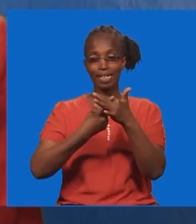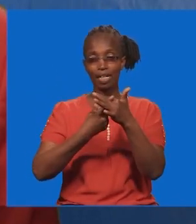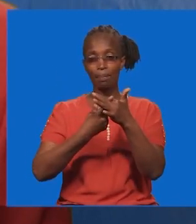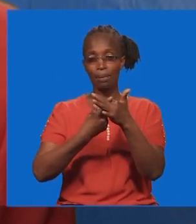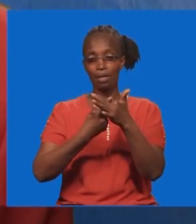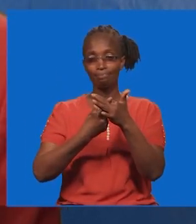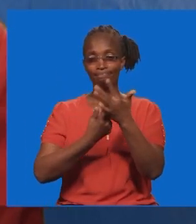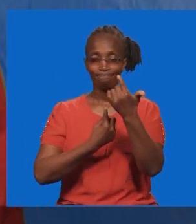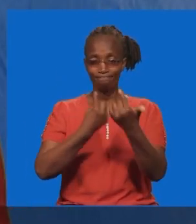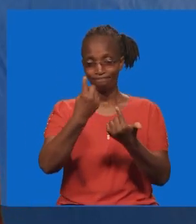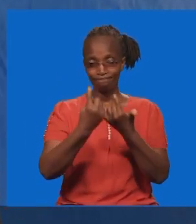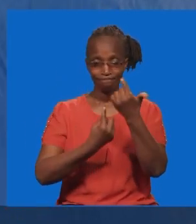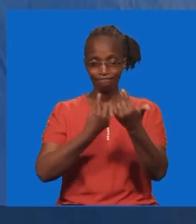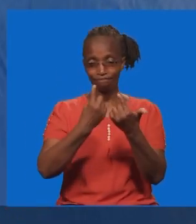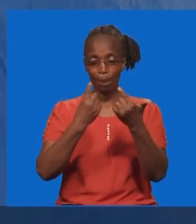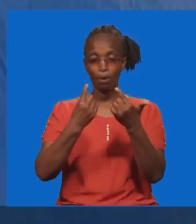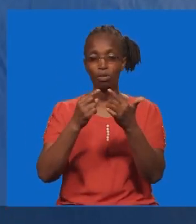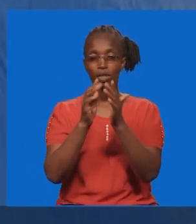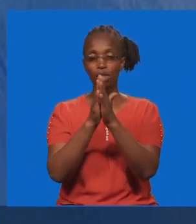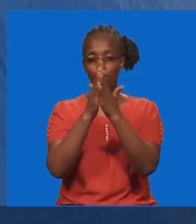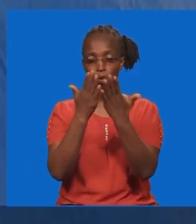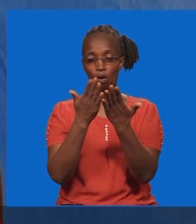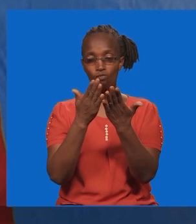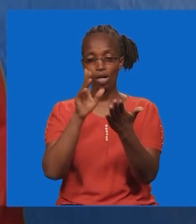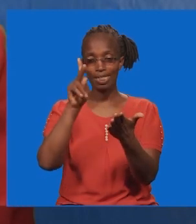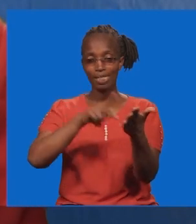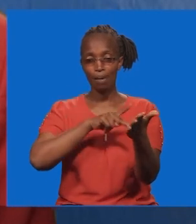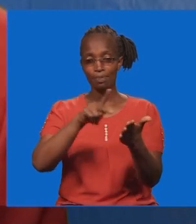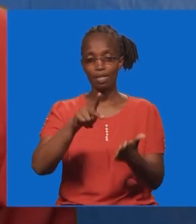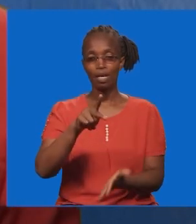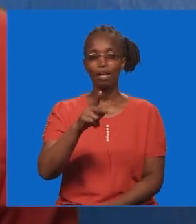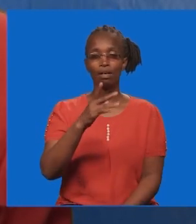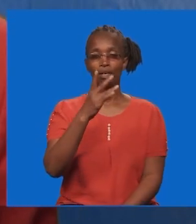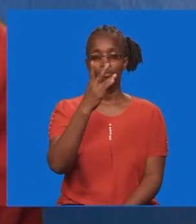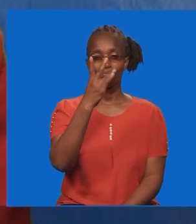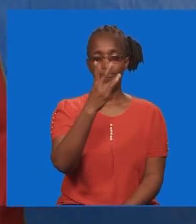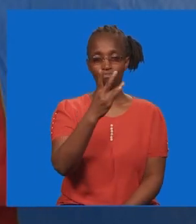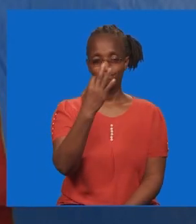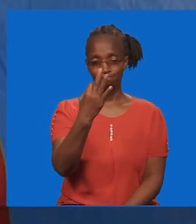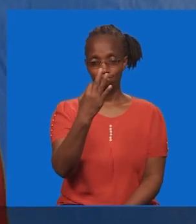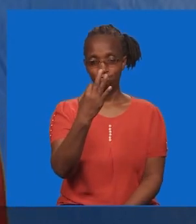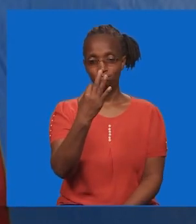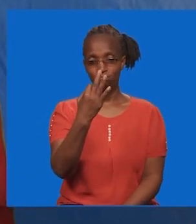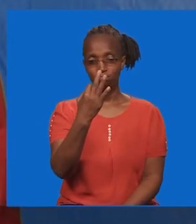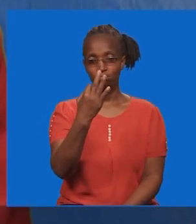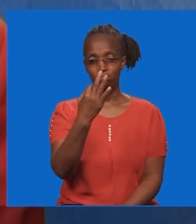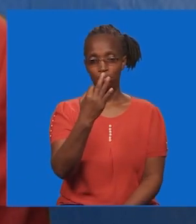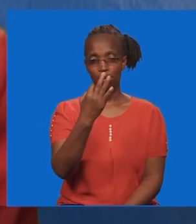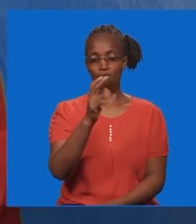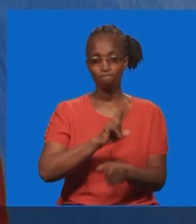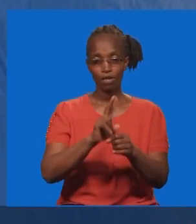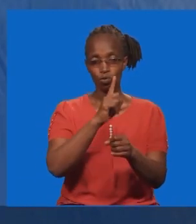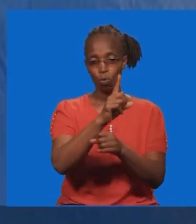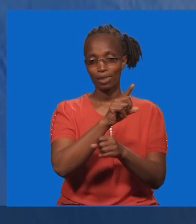kusema kitabu chazaburi harubahini, mstari wa hine na mstari wa tano. Neno la buwana